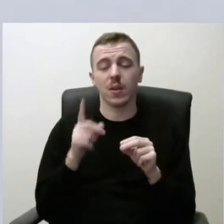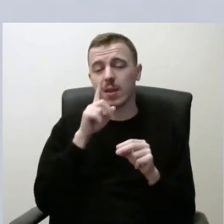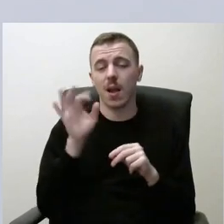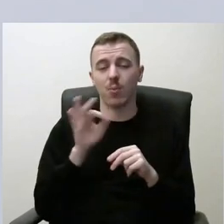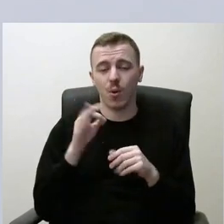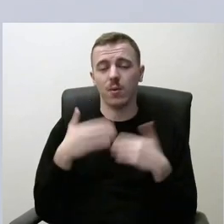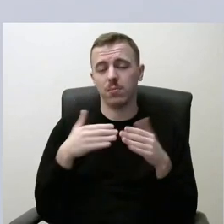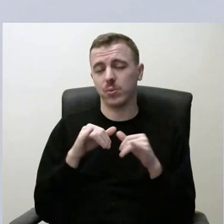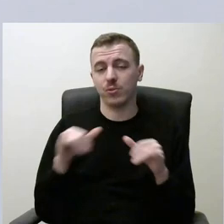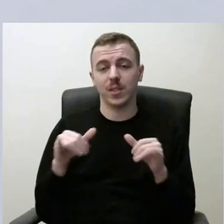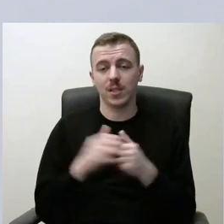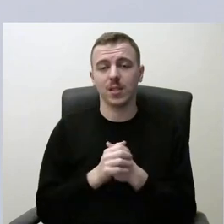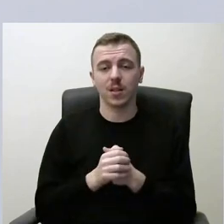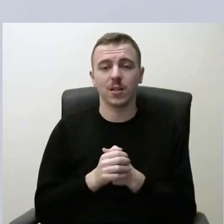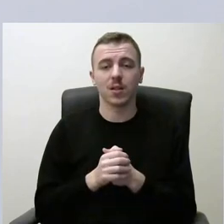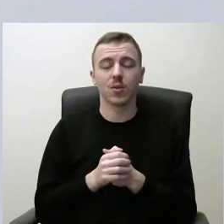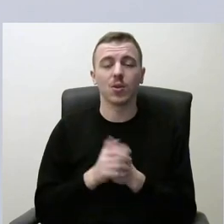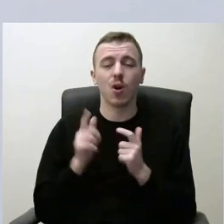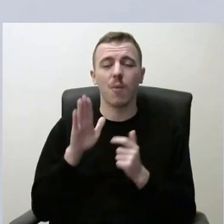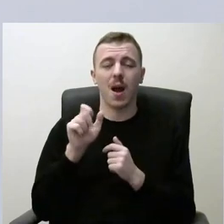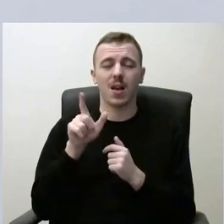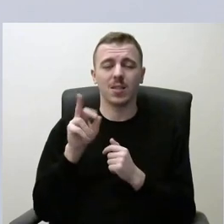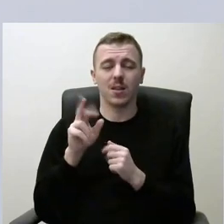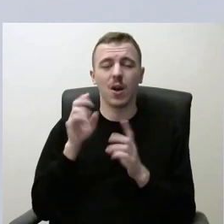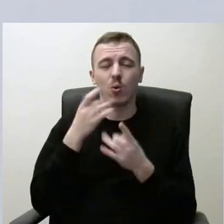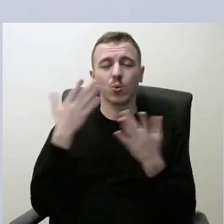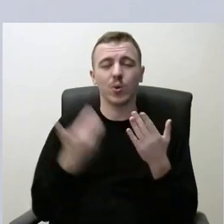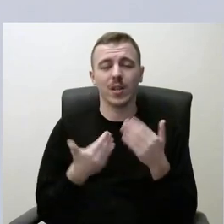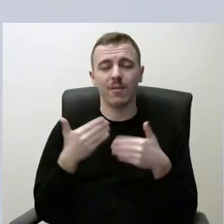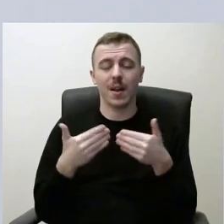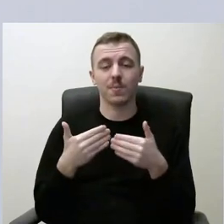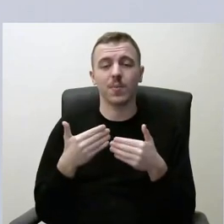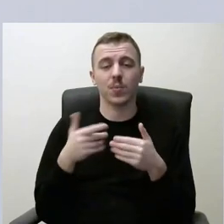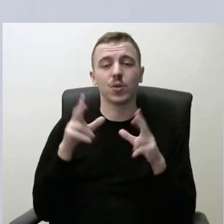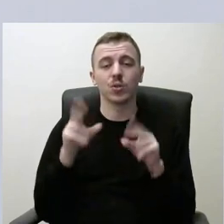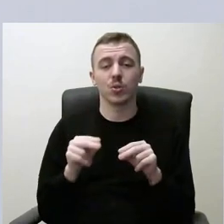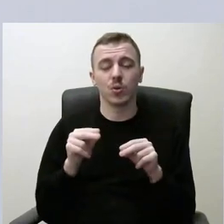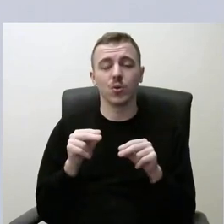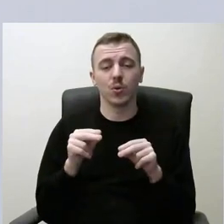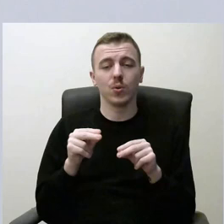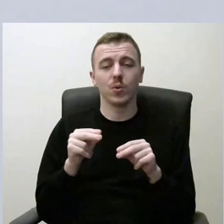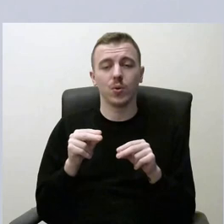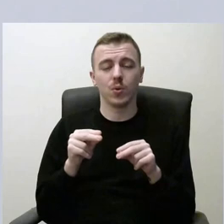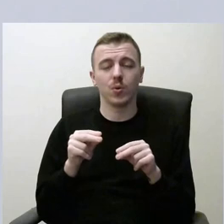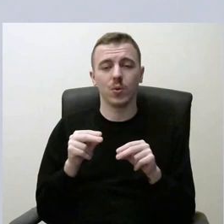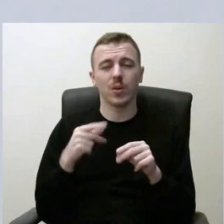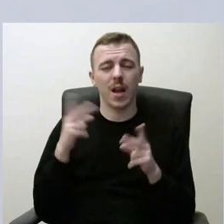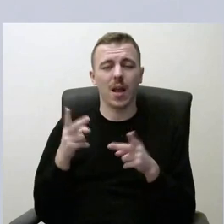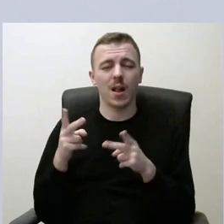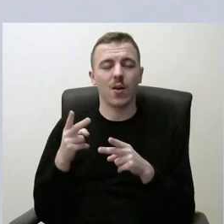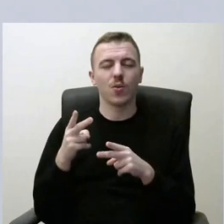išvystytas, nors bazė kultūrinėm gyvenimui iš tikrųjų reikalauja geresnio,